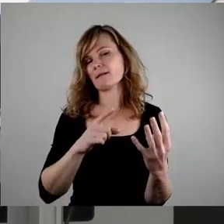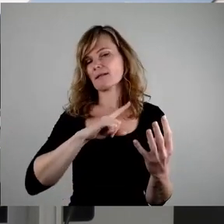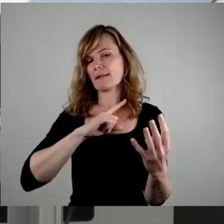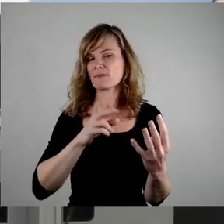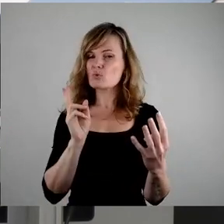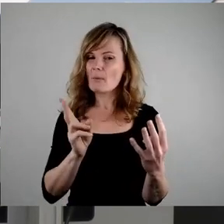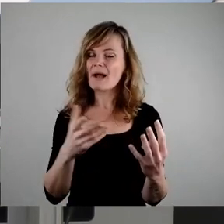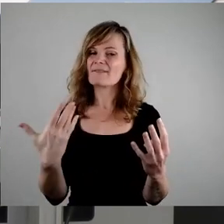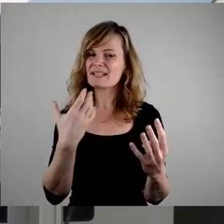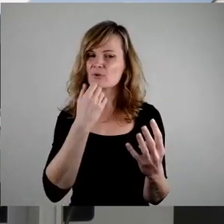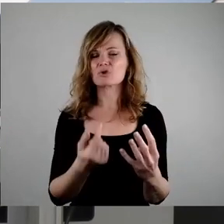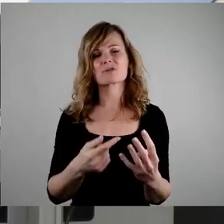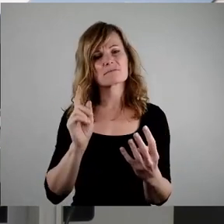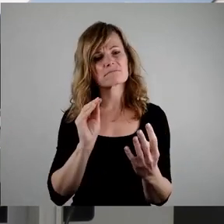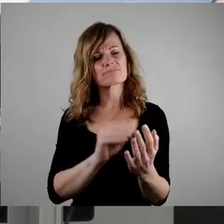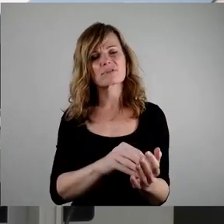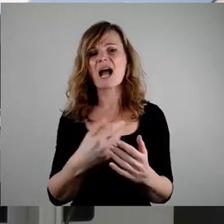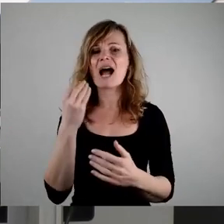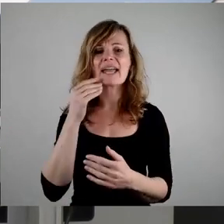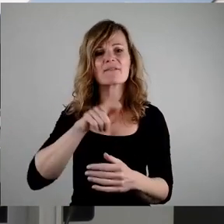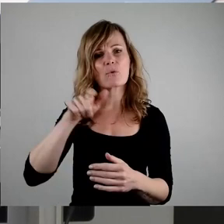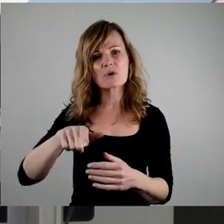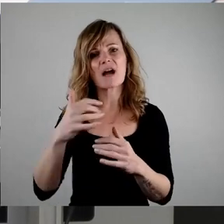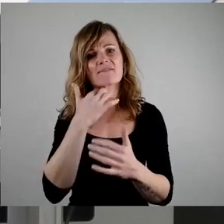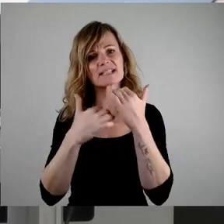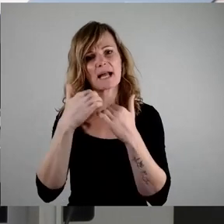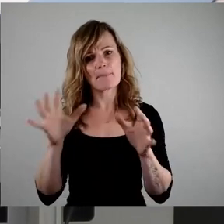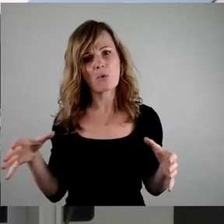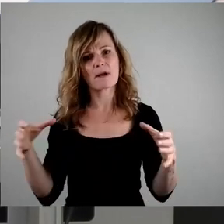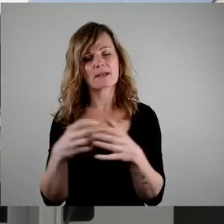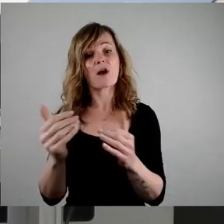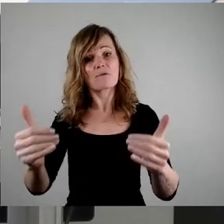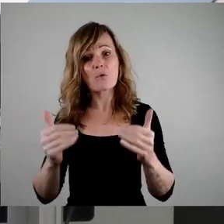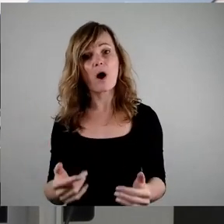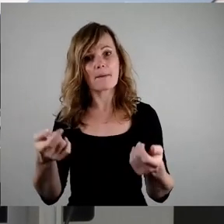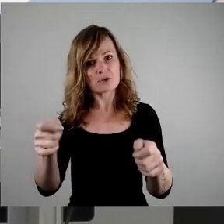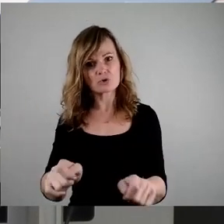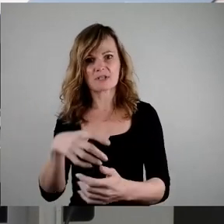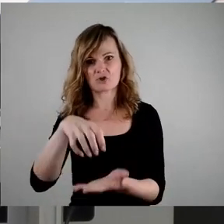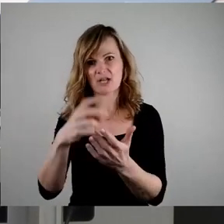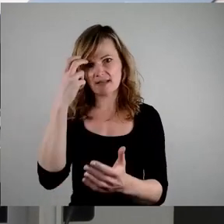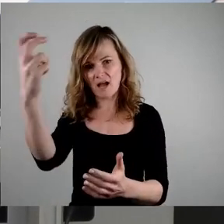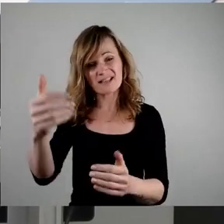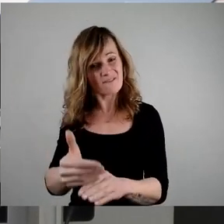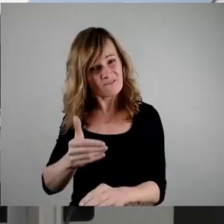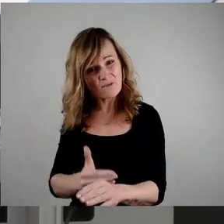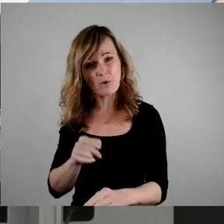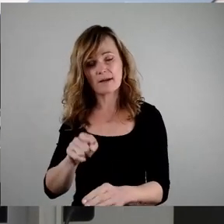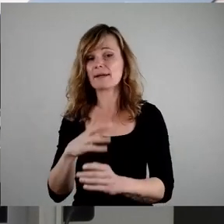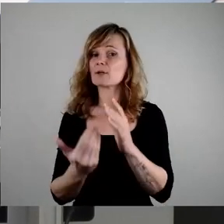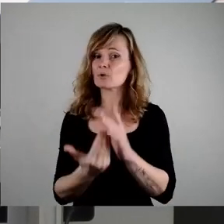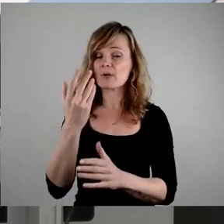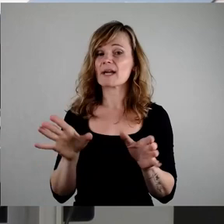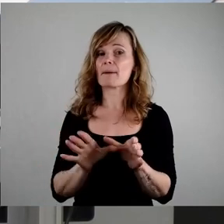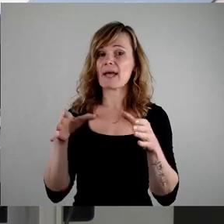nämlich Einwohnerversammlungen durchzuführen und zwar vor der Beschlussfassung im Stadtrat bei der Einrichtung neuer Gemeinschaftsunterkünfte für